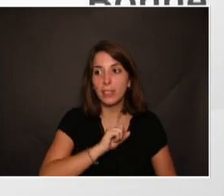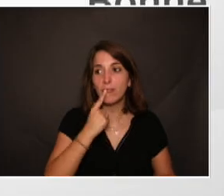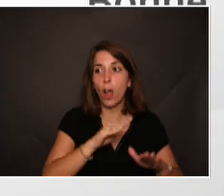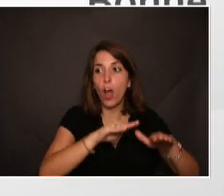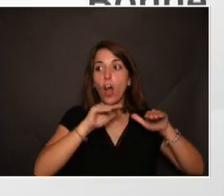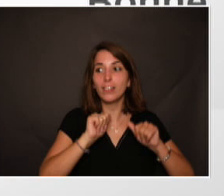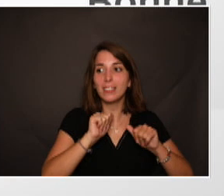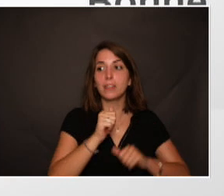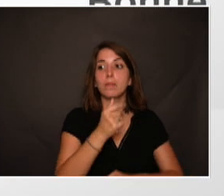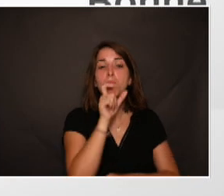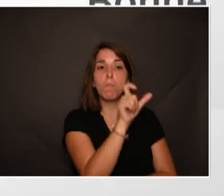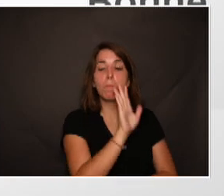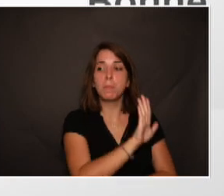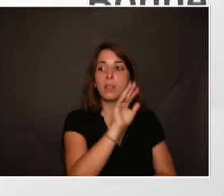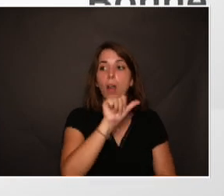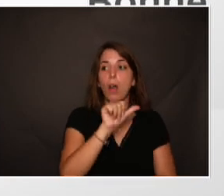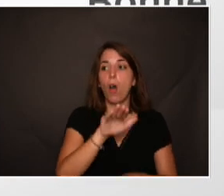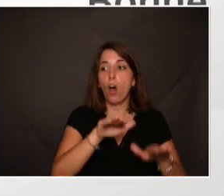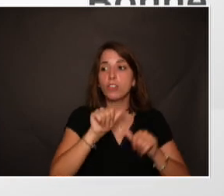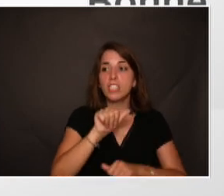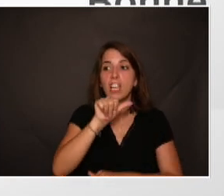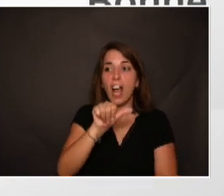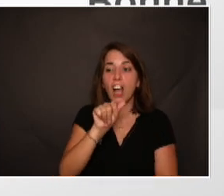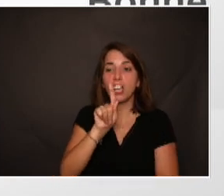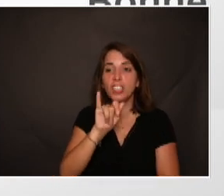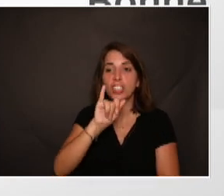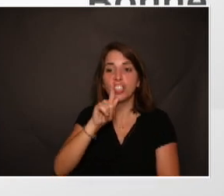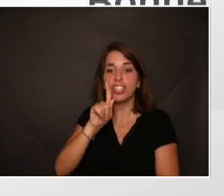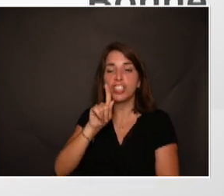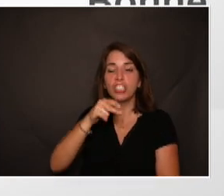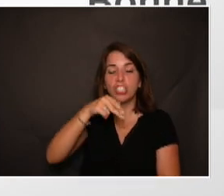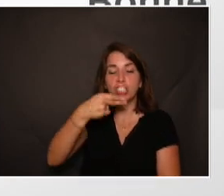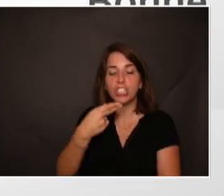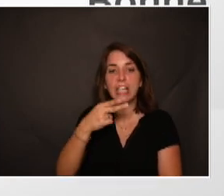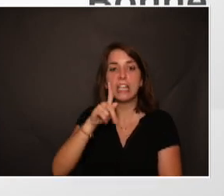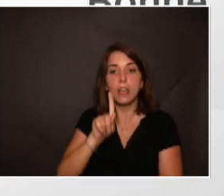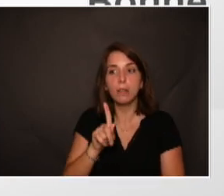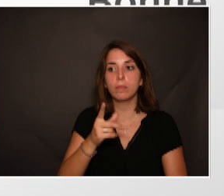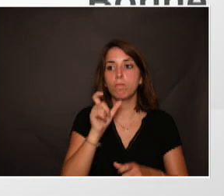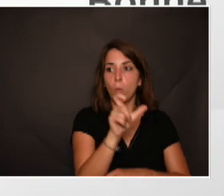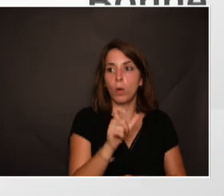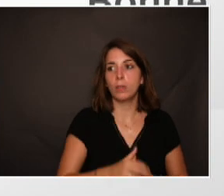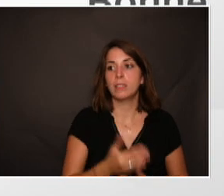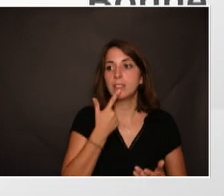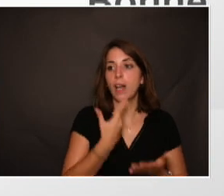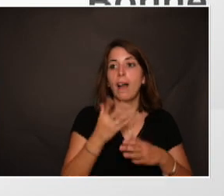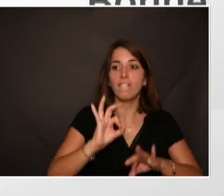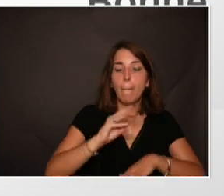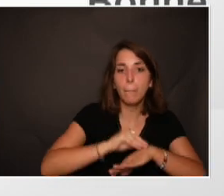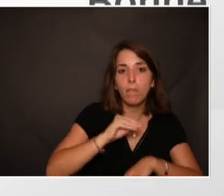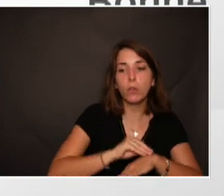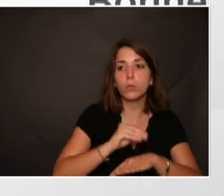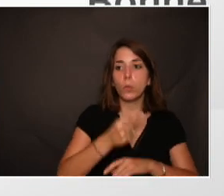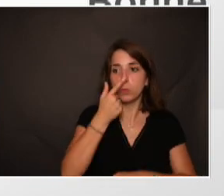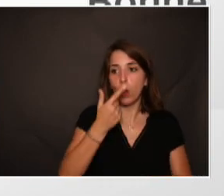vraiment lutter complètement contre le vieillissement par des préventions qui sont de plus en plus précoces mais aussi